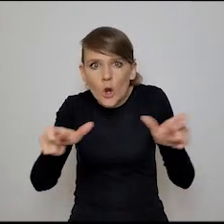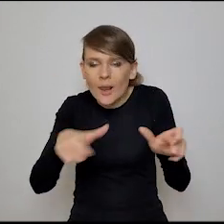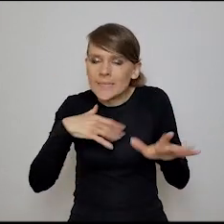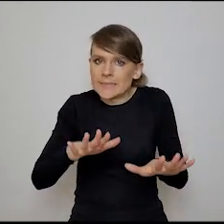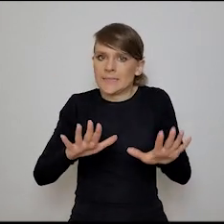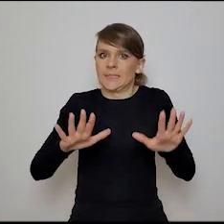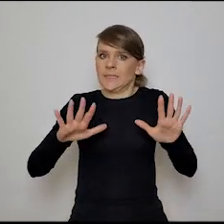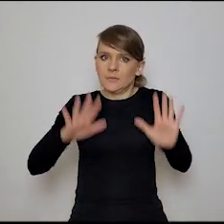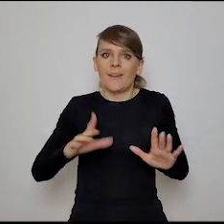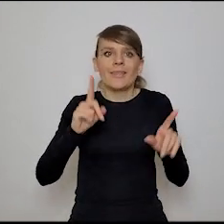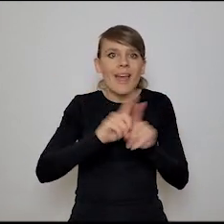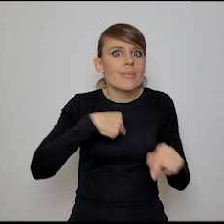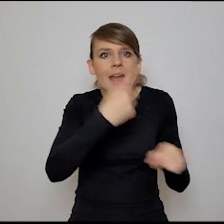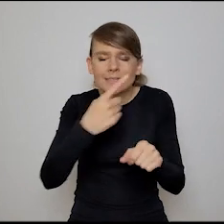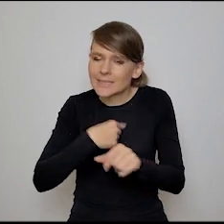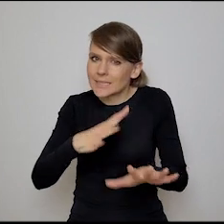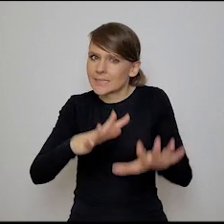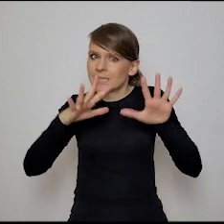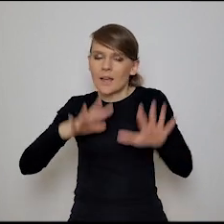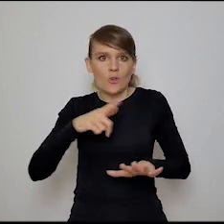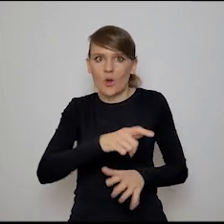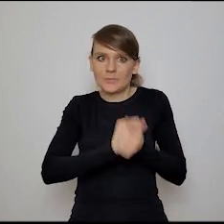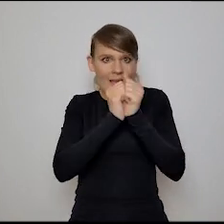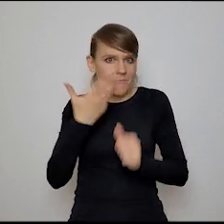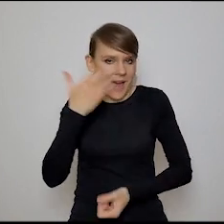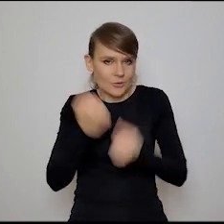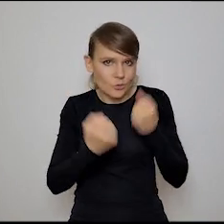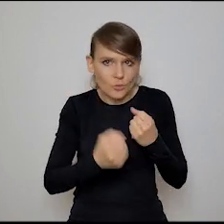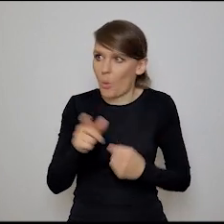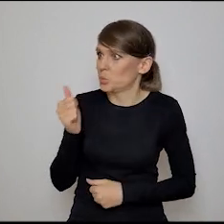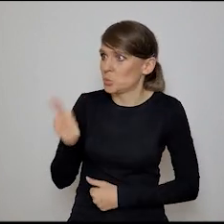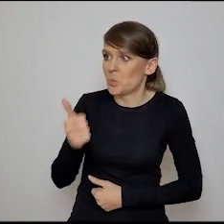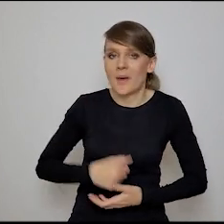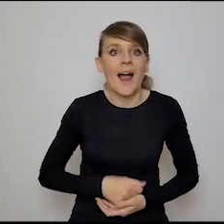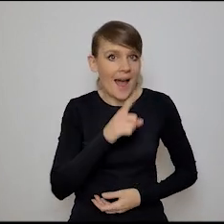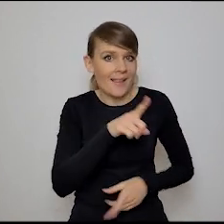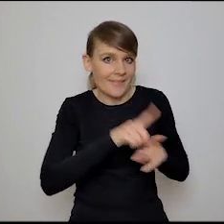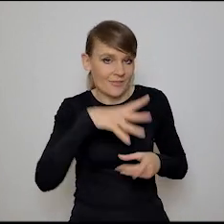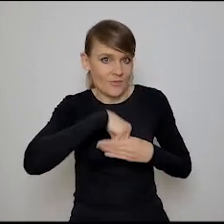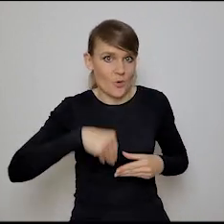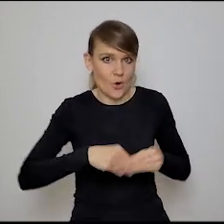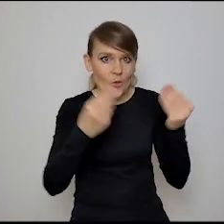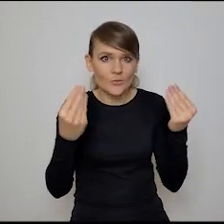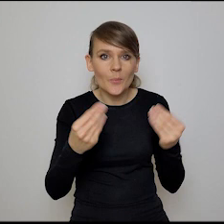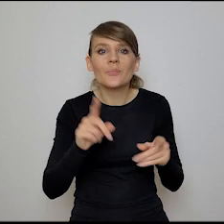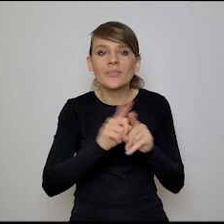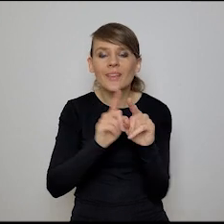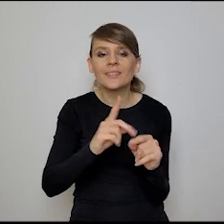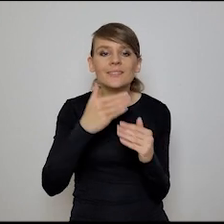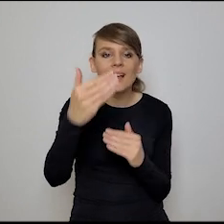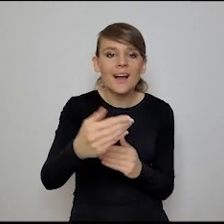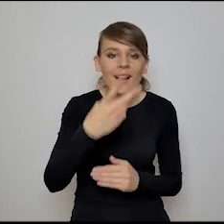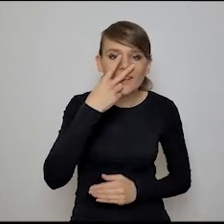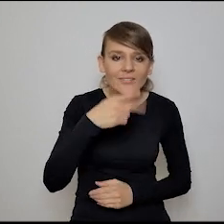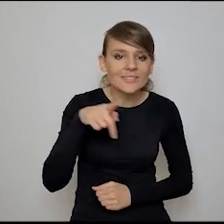decydowanie. To jest mega trudne. To jest mega trudne, a to jest też rozwojowe osobiście. Ale dlaczego? tutaj też w drugim planie jest